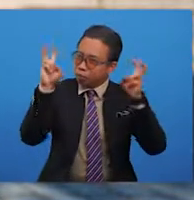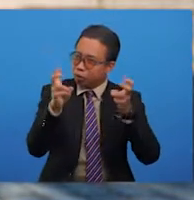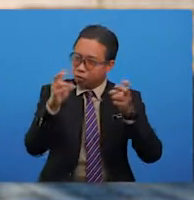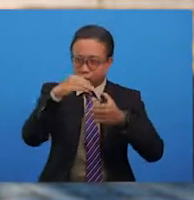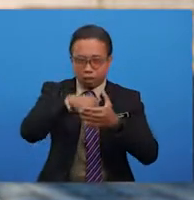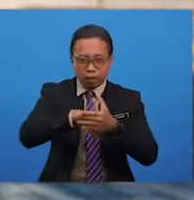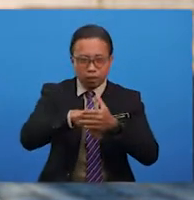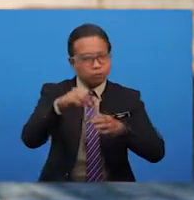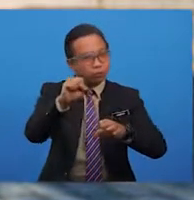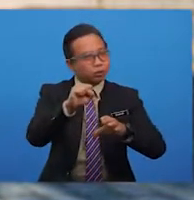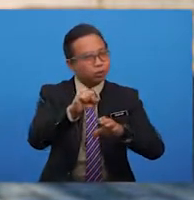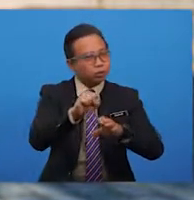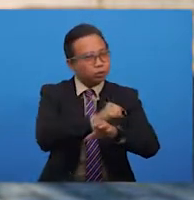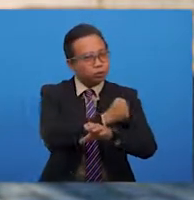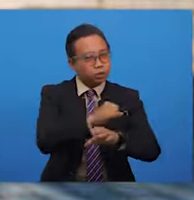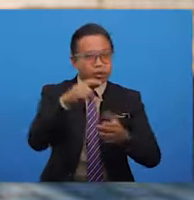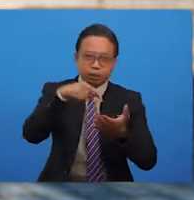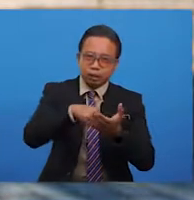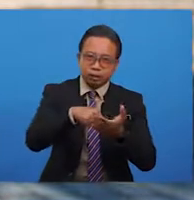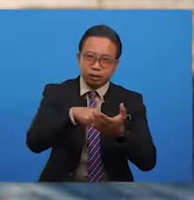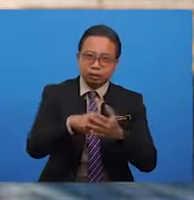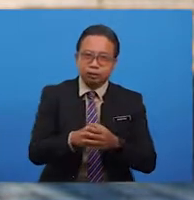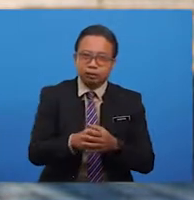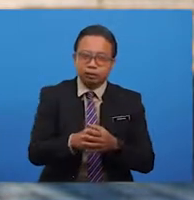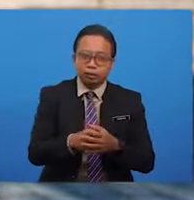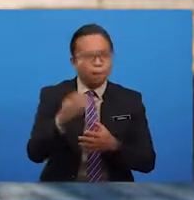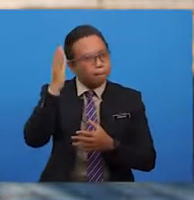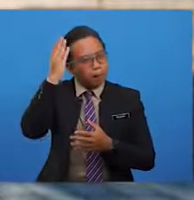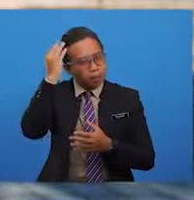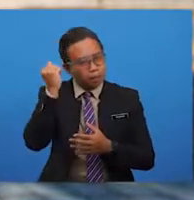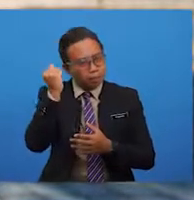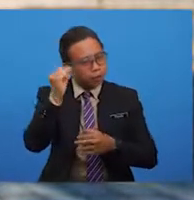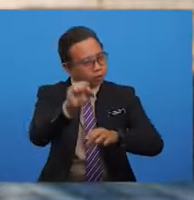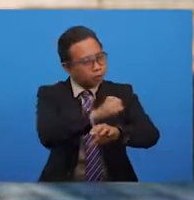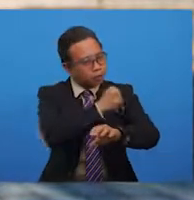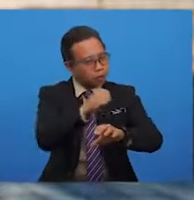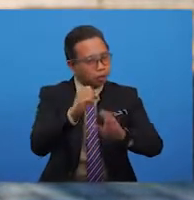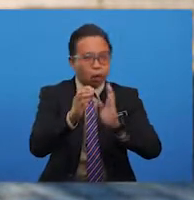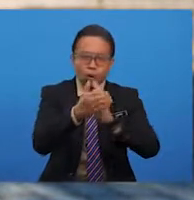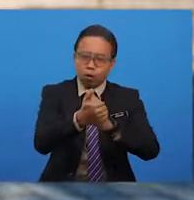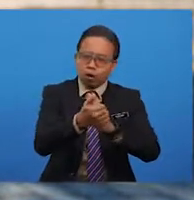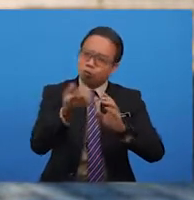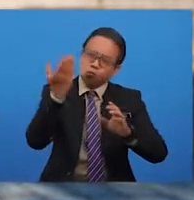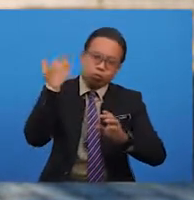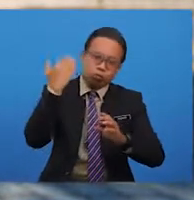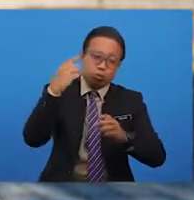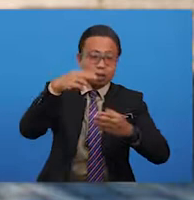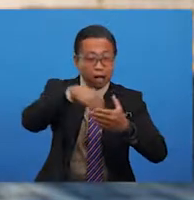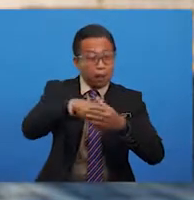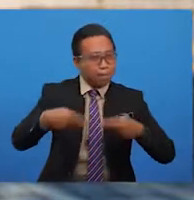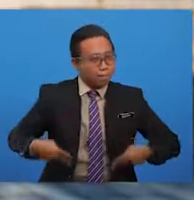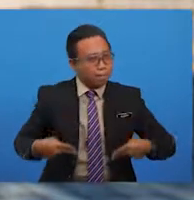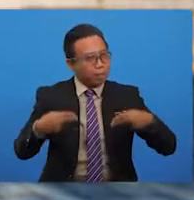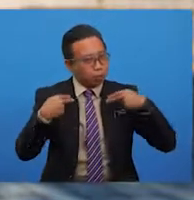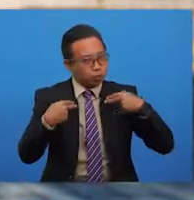sesebuah sajak pada umumnya didasari pengalaman penyajak yang diperoleh secara langsung dalam kehidupannya